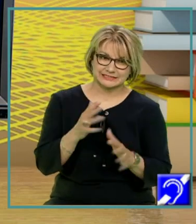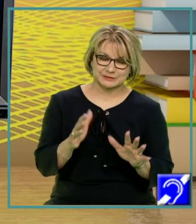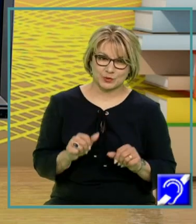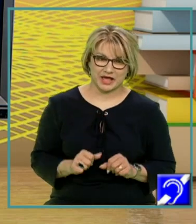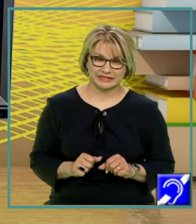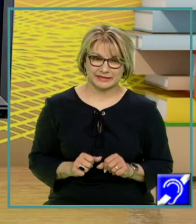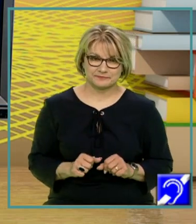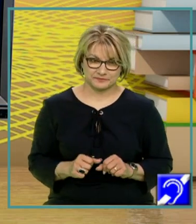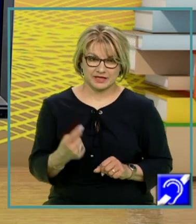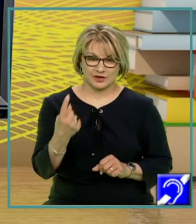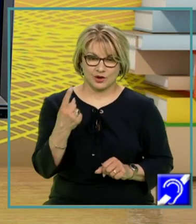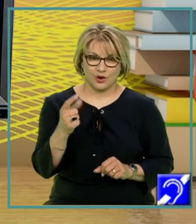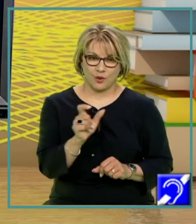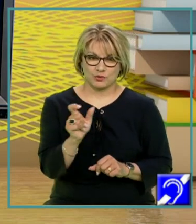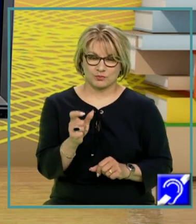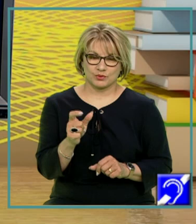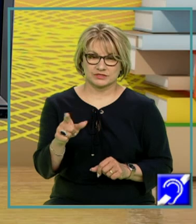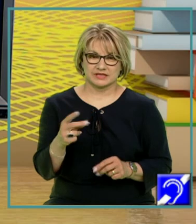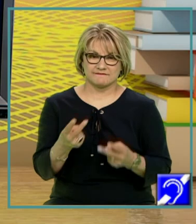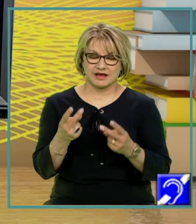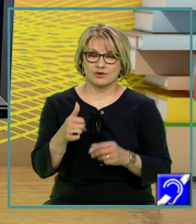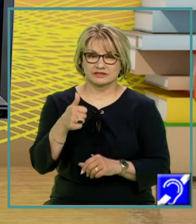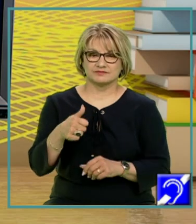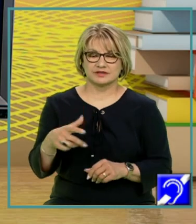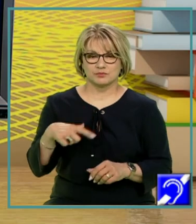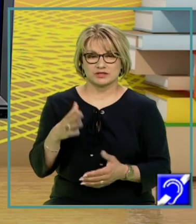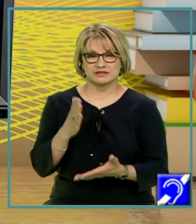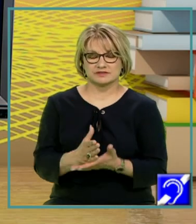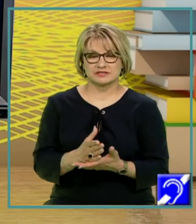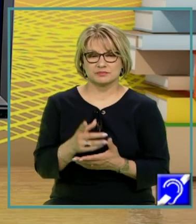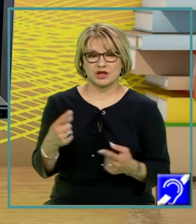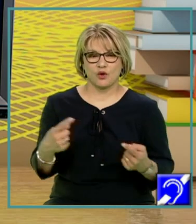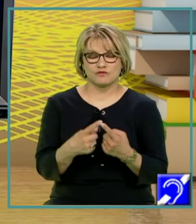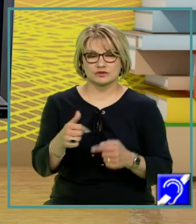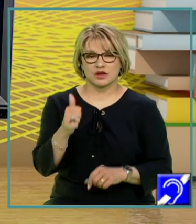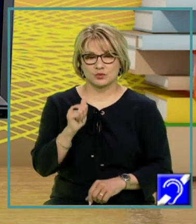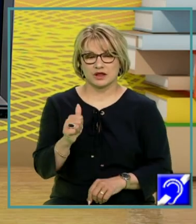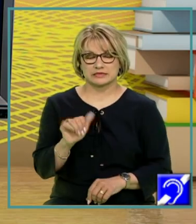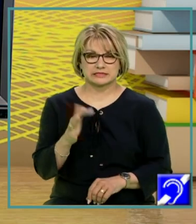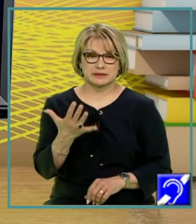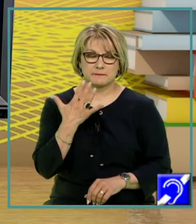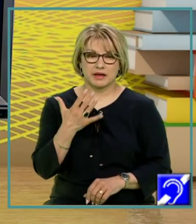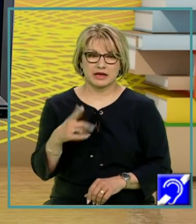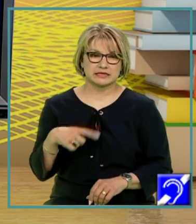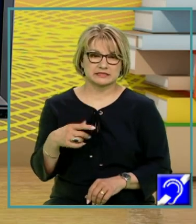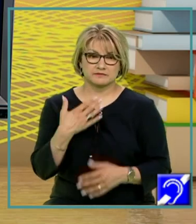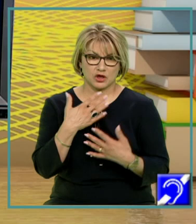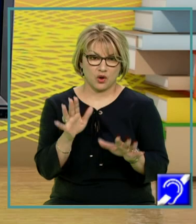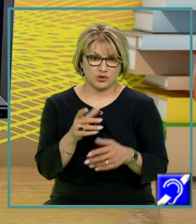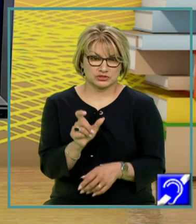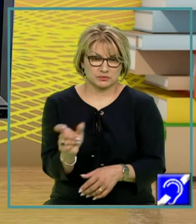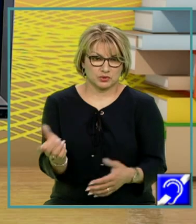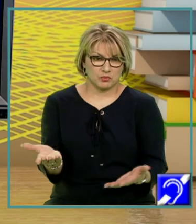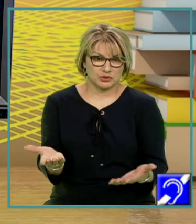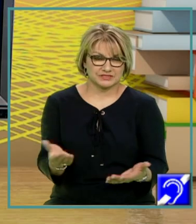O propoziție a cărei valoare de adevăr poate fi stabilită cu confruntarea cu realitatea pare să fie practică orice propoziție. Nu-i așa?